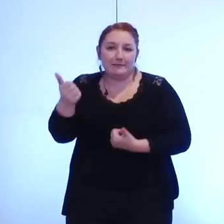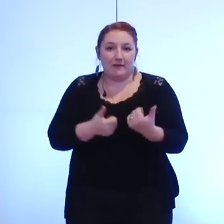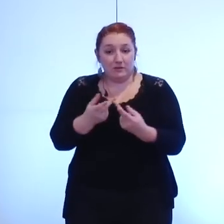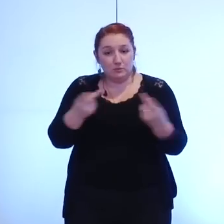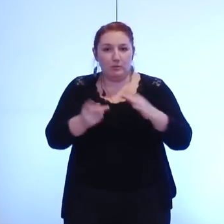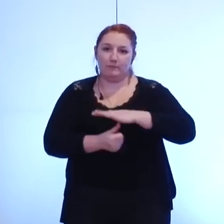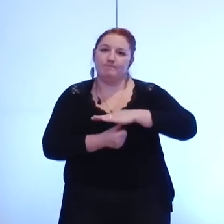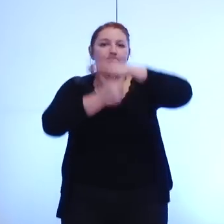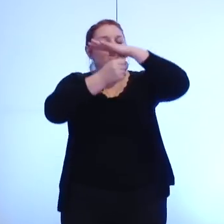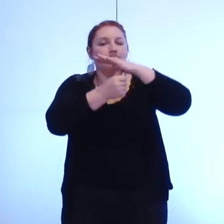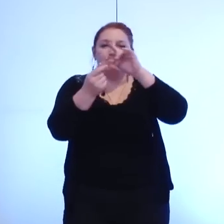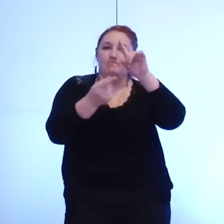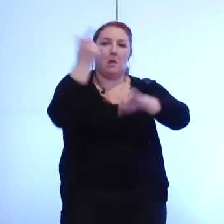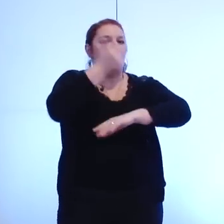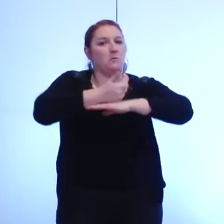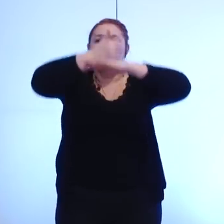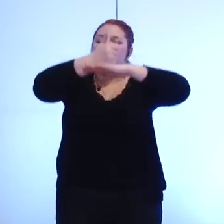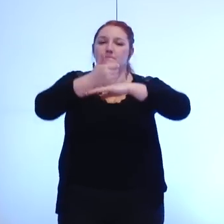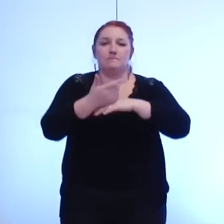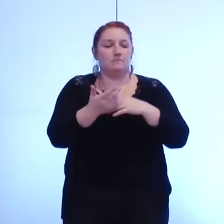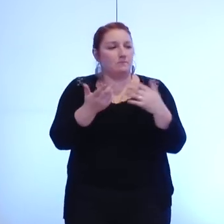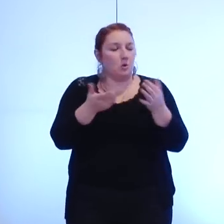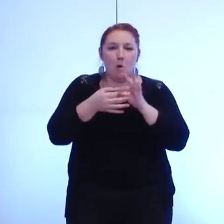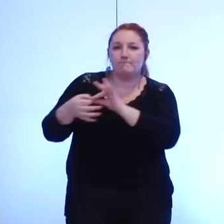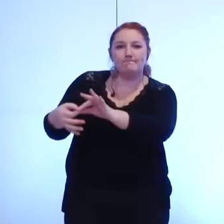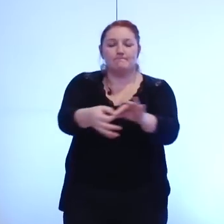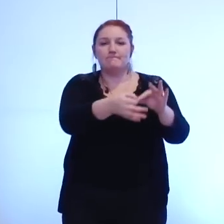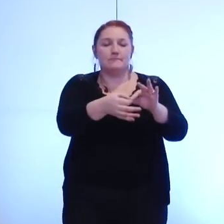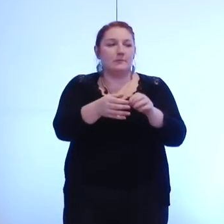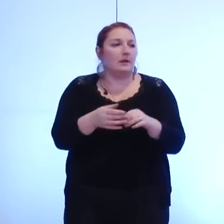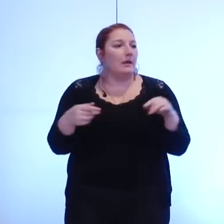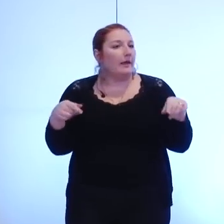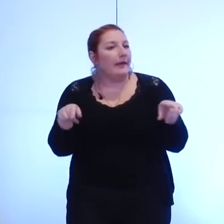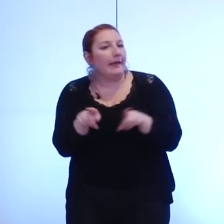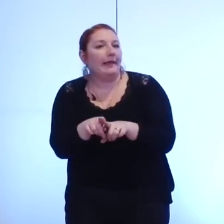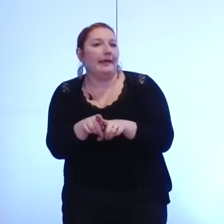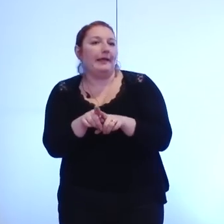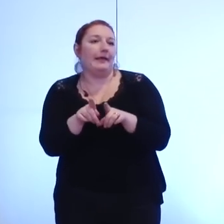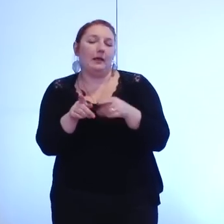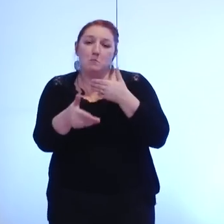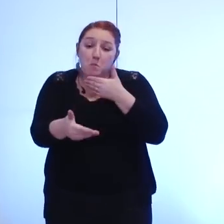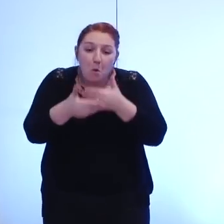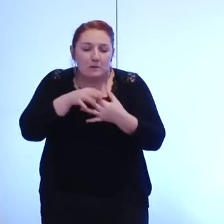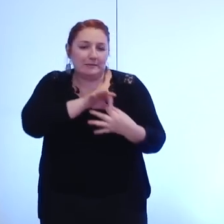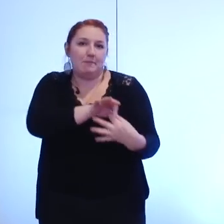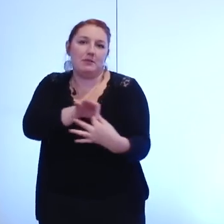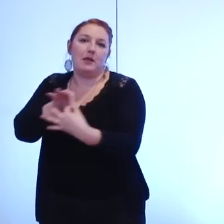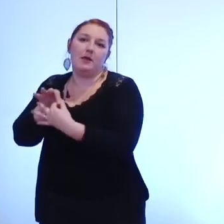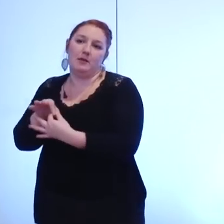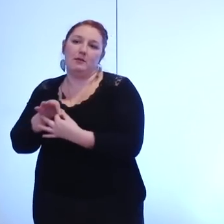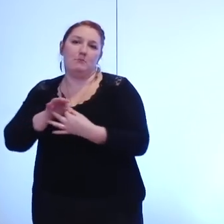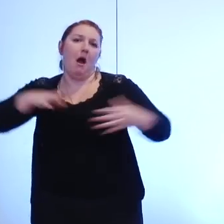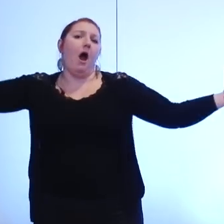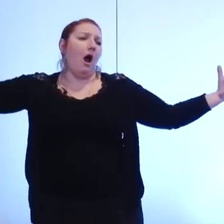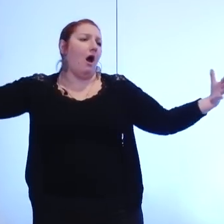je dirais qui structure et cette proximité que nous devons garder